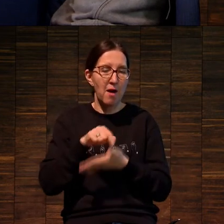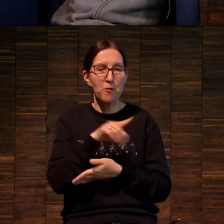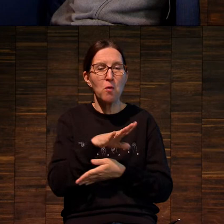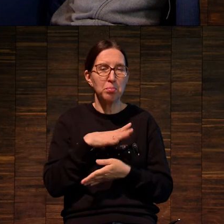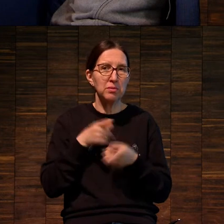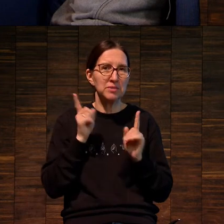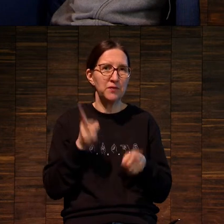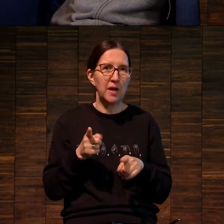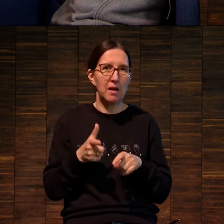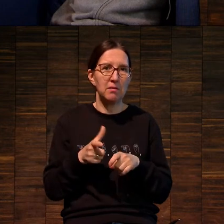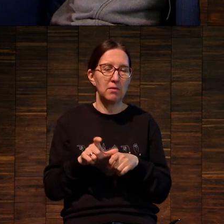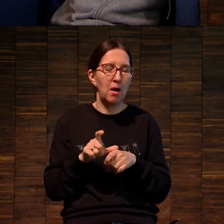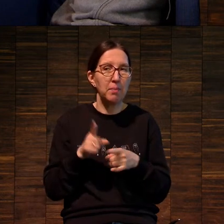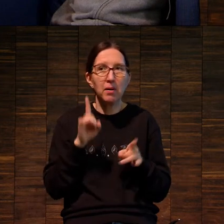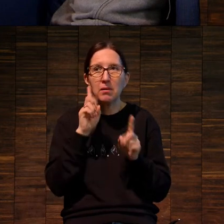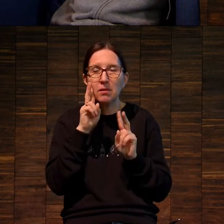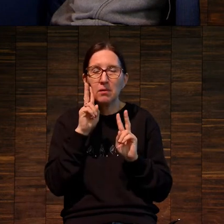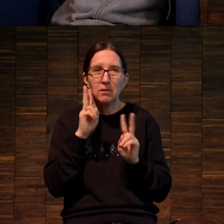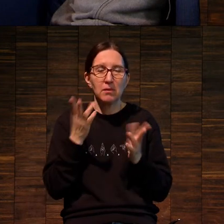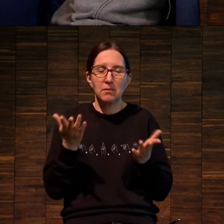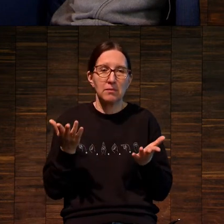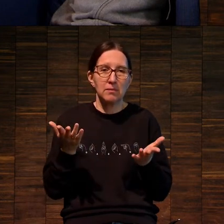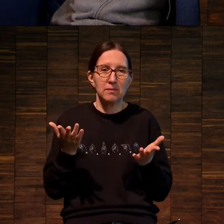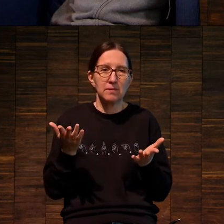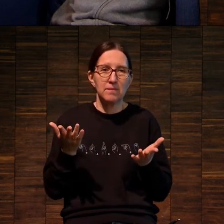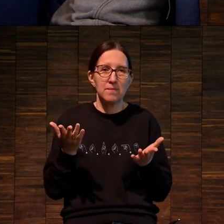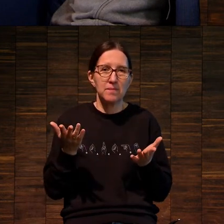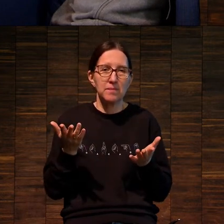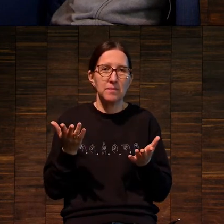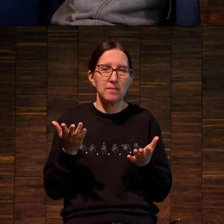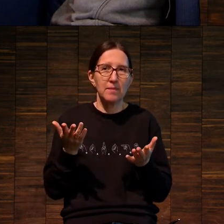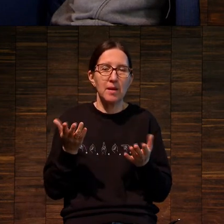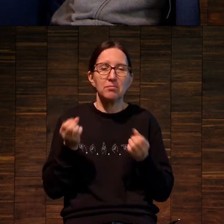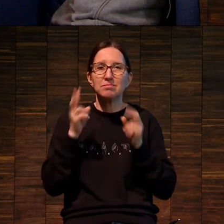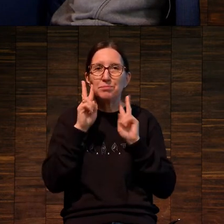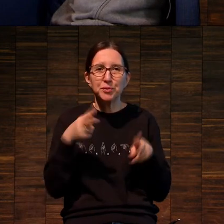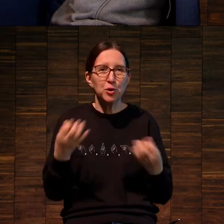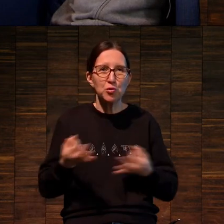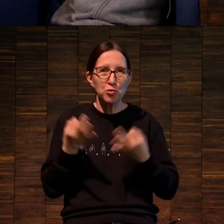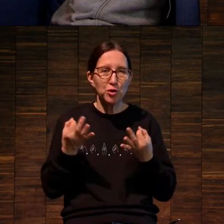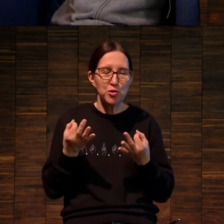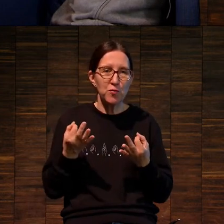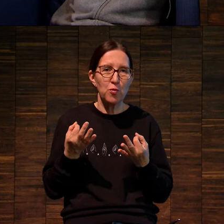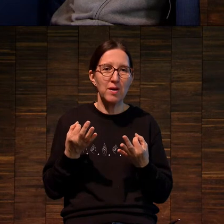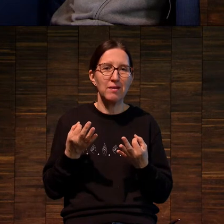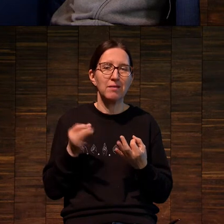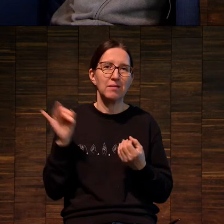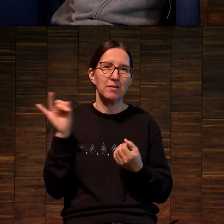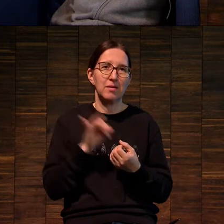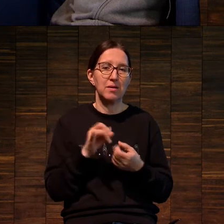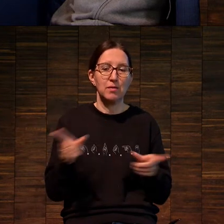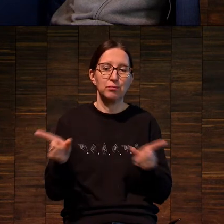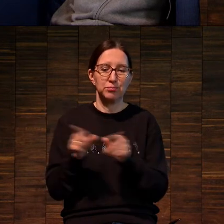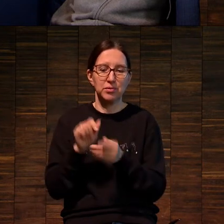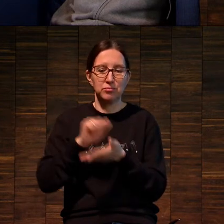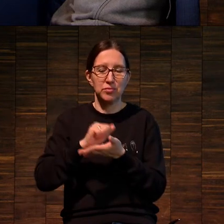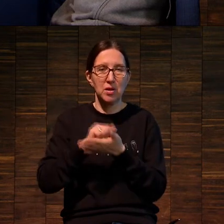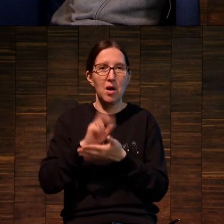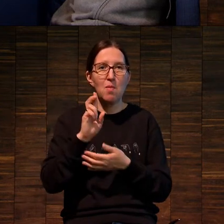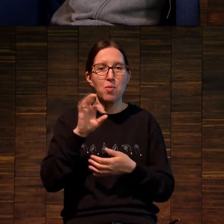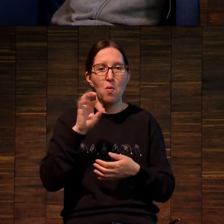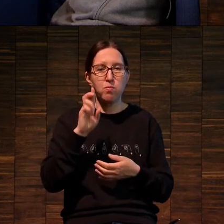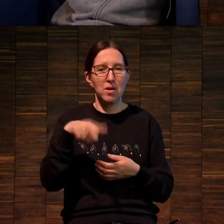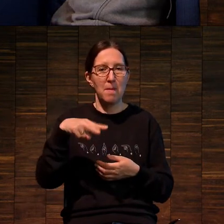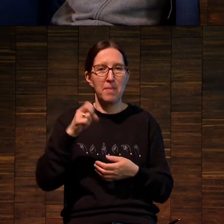как бы я сказал, диким в этом отношении. То есть с ним работал очень известный печатник Боб Блэкборн,